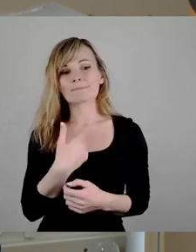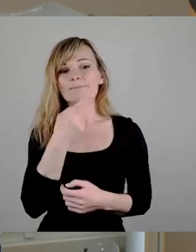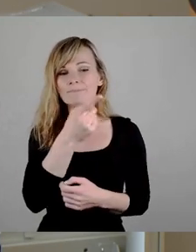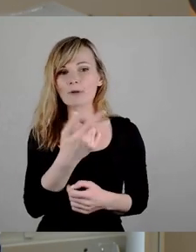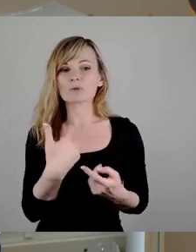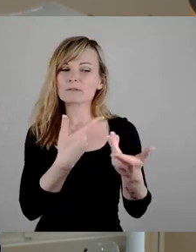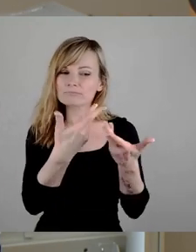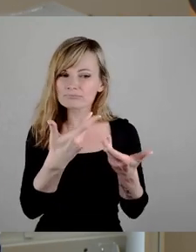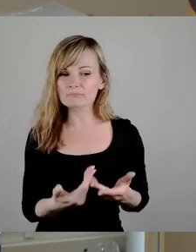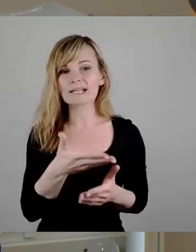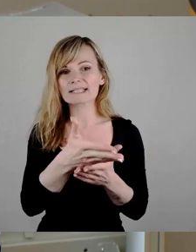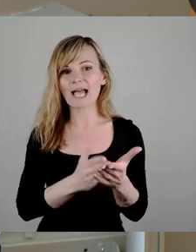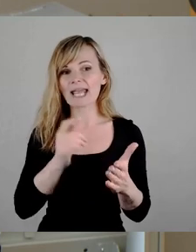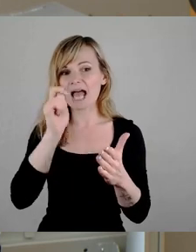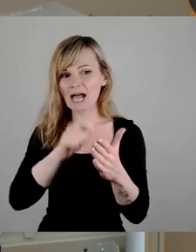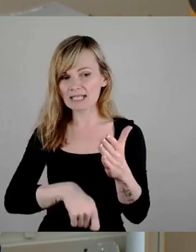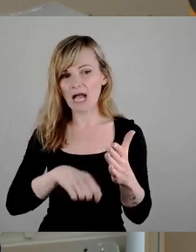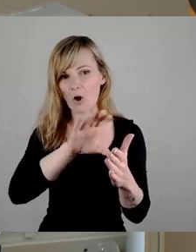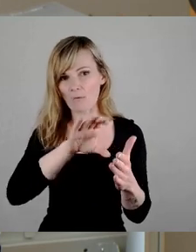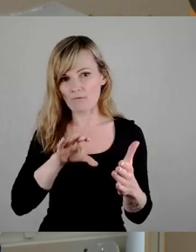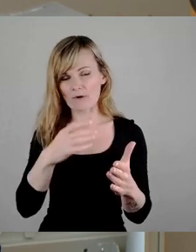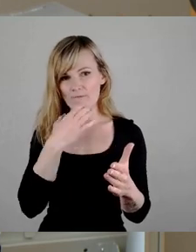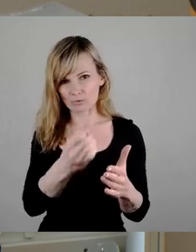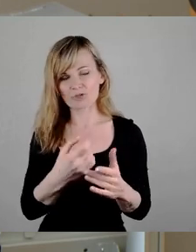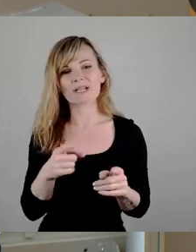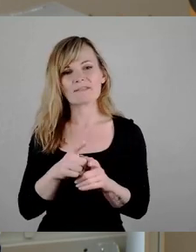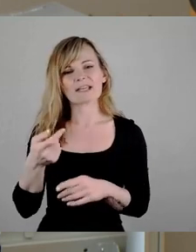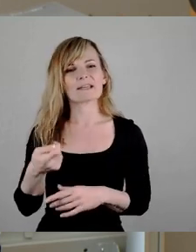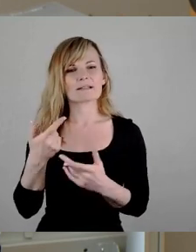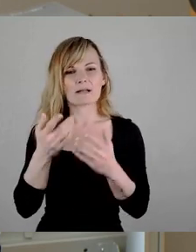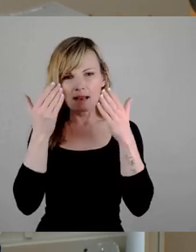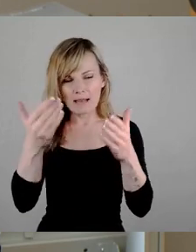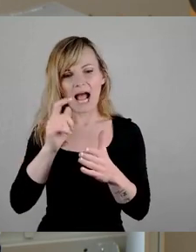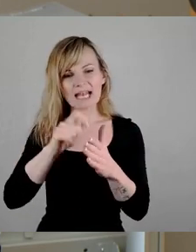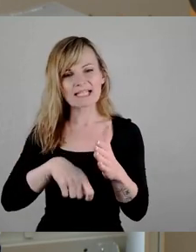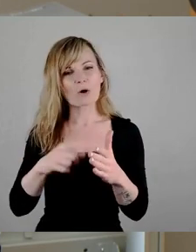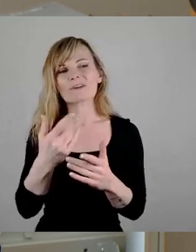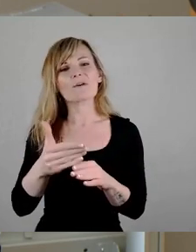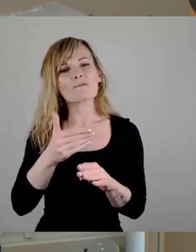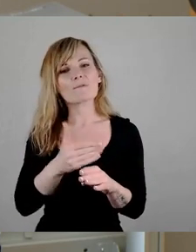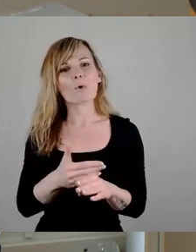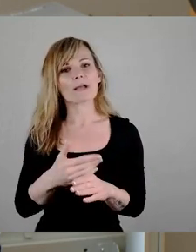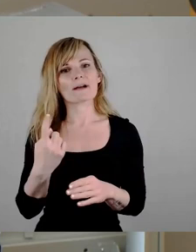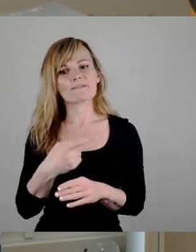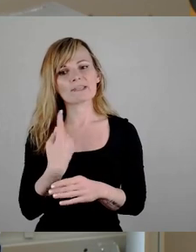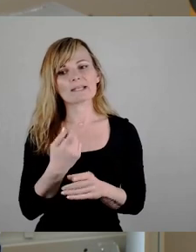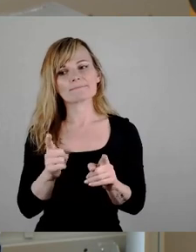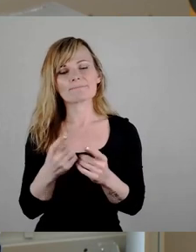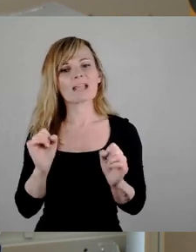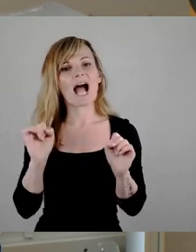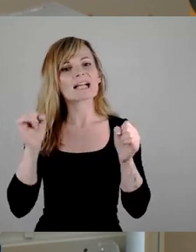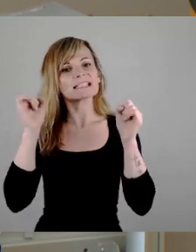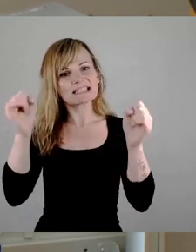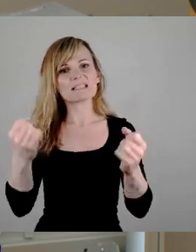sprechen. Wir finalisieren damit noch keinen Ankauf. Darum geht es nicht. Es geht darum, dass wir erstmal die aktive Rolle bejahen. Konkrete